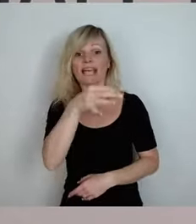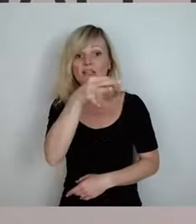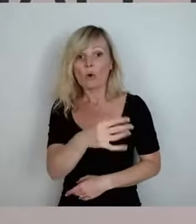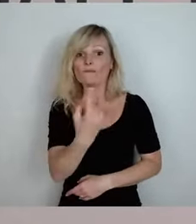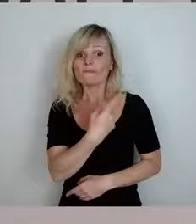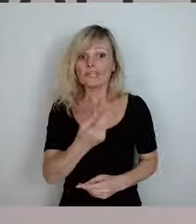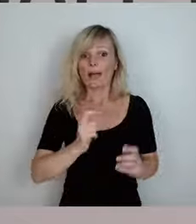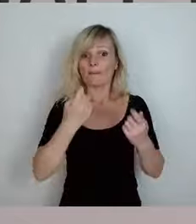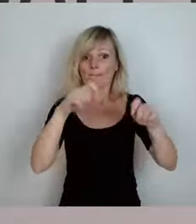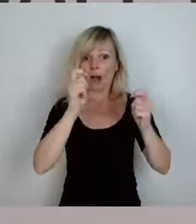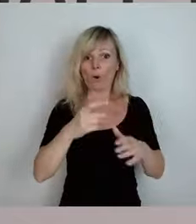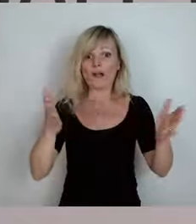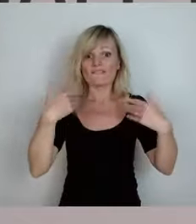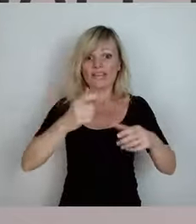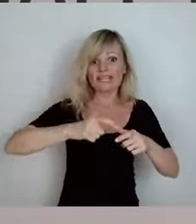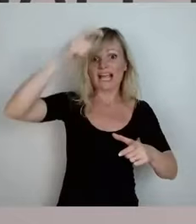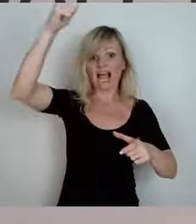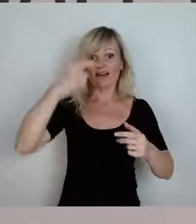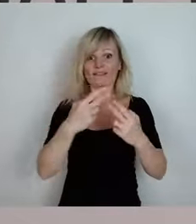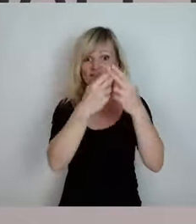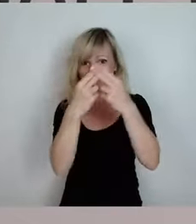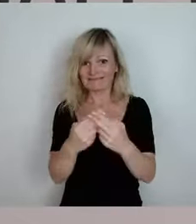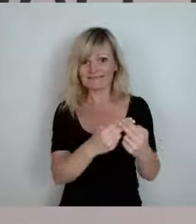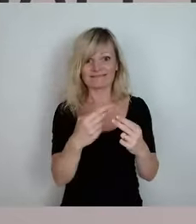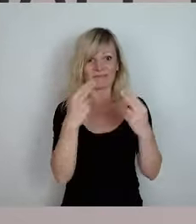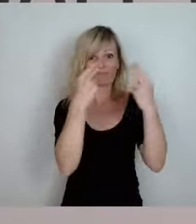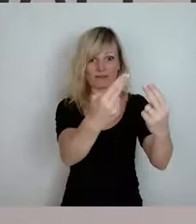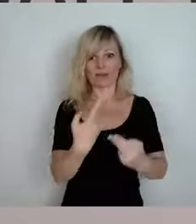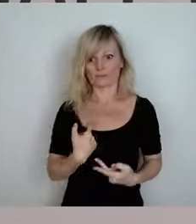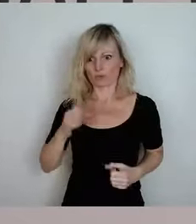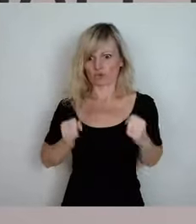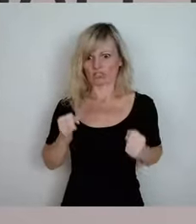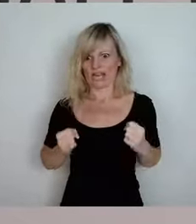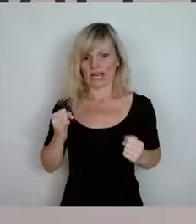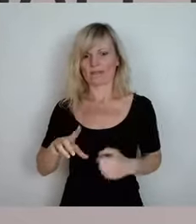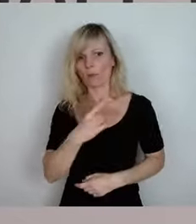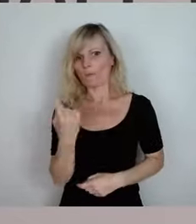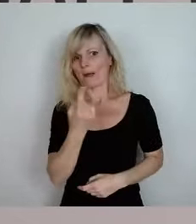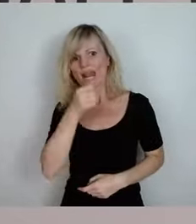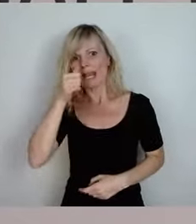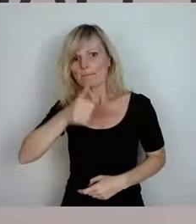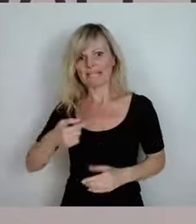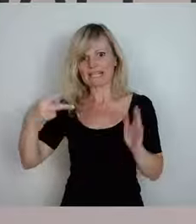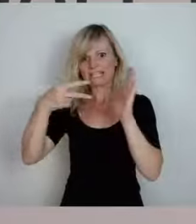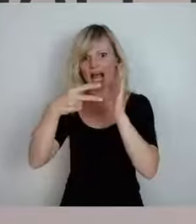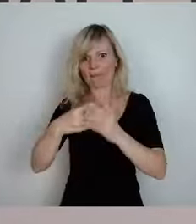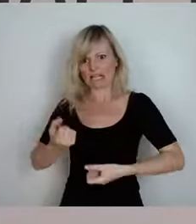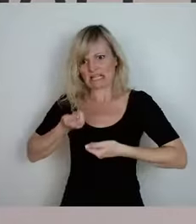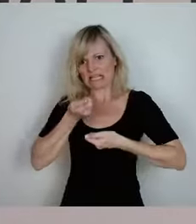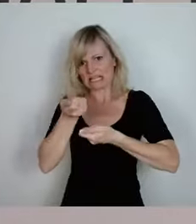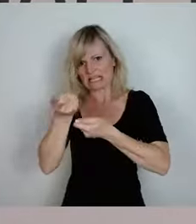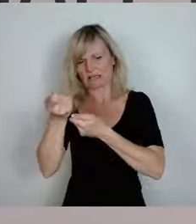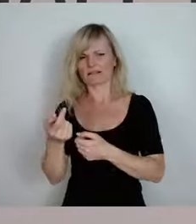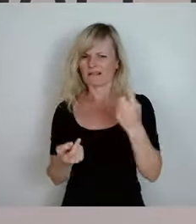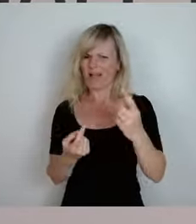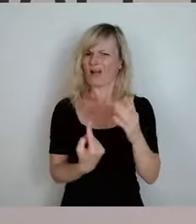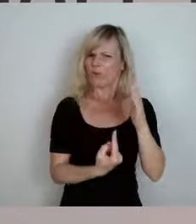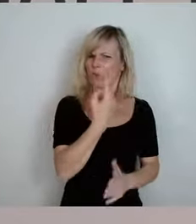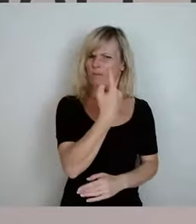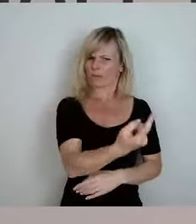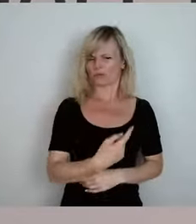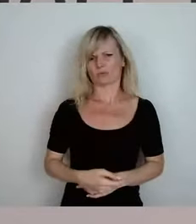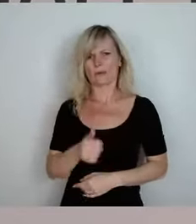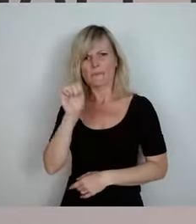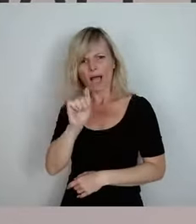musst du schnell rennen, weil die alle mit der Mistgabel kommen. Also ist da etwas irgendwie komisch. Bei dem Braunkohlekraftwerk weiß